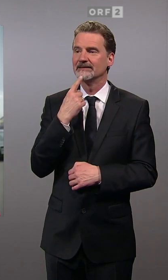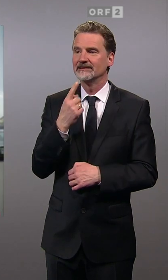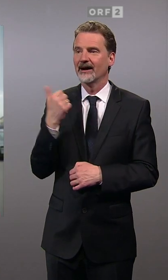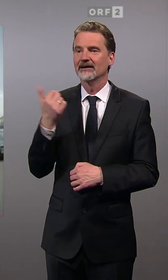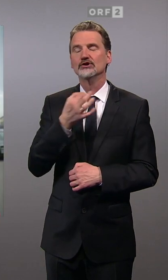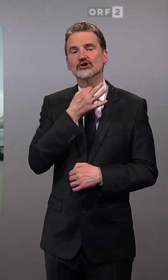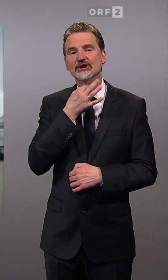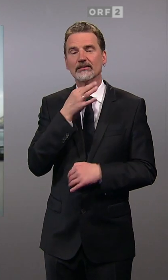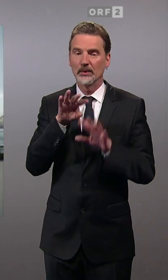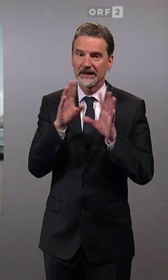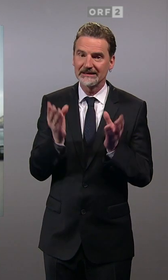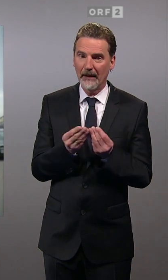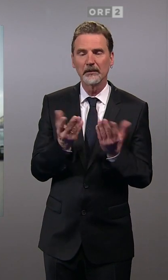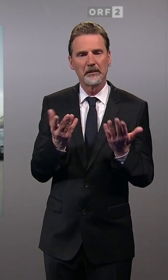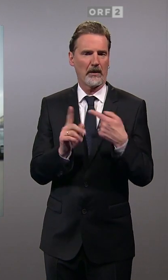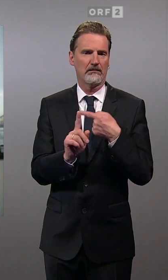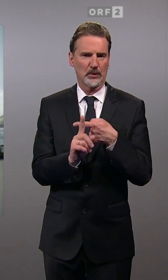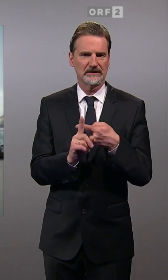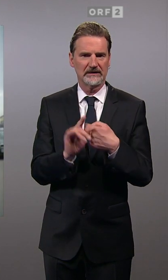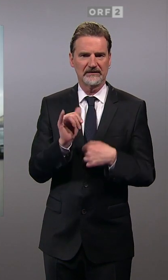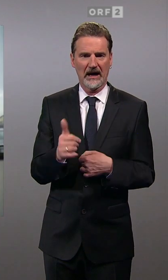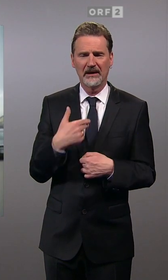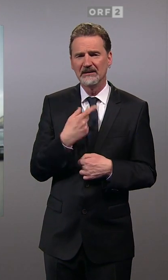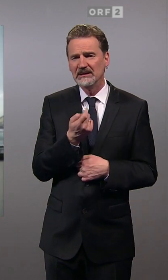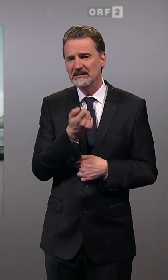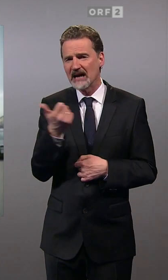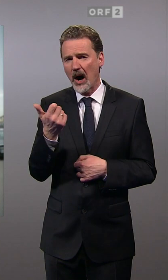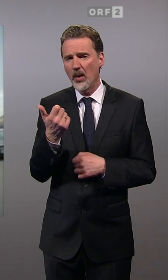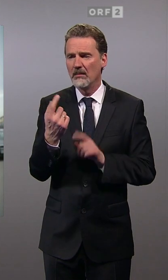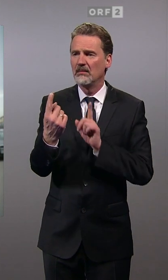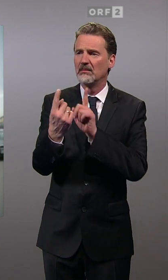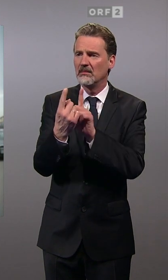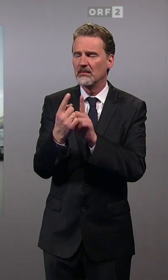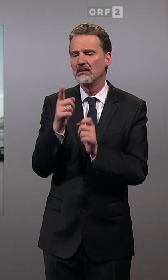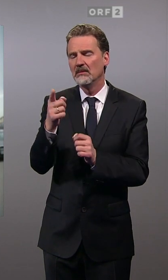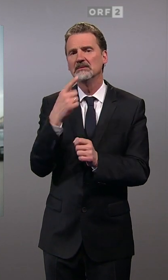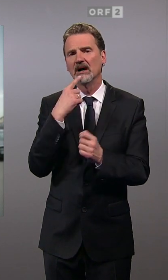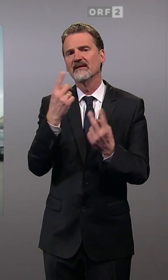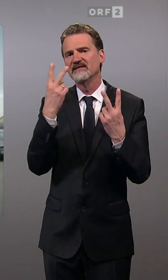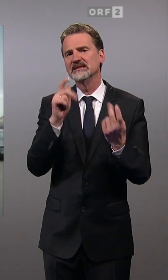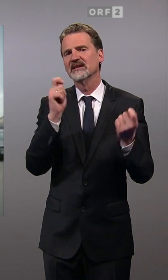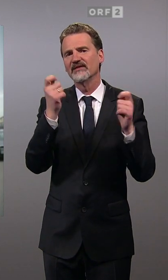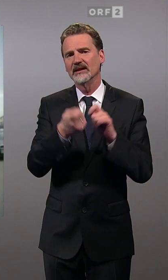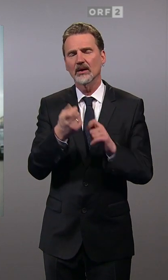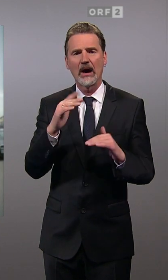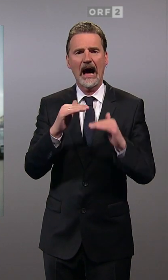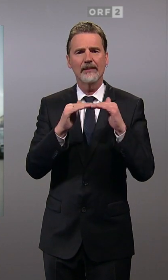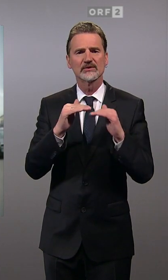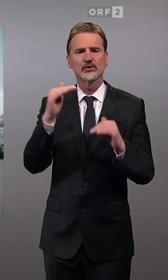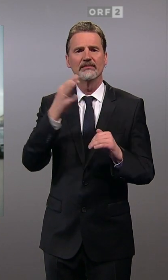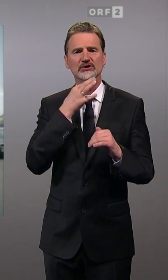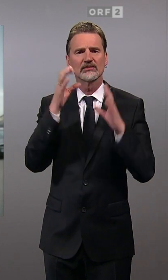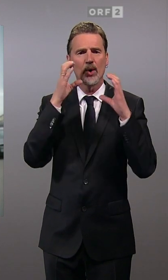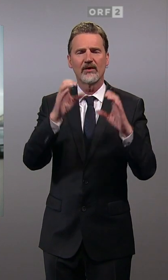ist positiv. Ich habe überhaupt kaum jemanden getroffen, der nicht gesagt hat, Veränderung ist dringend notwendig, eine andere Politik,